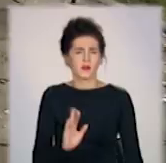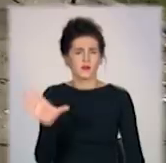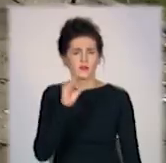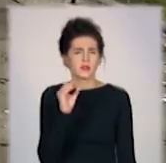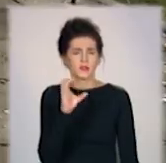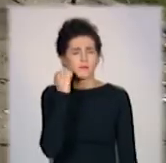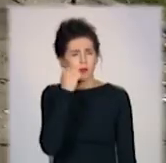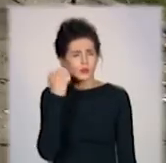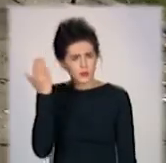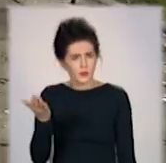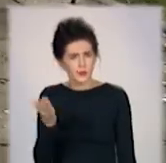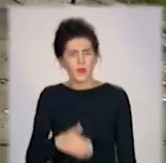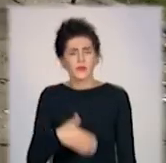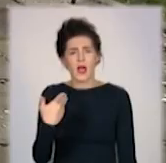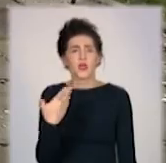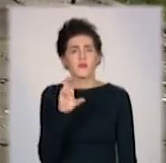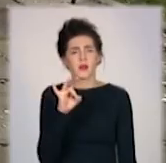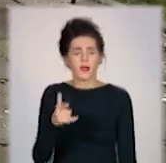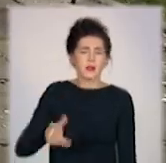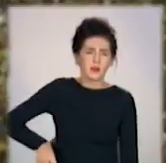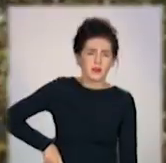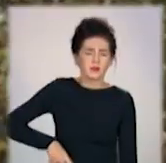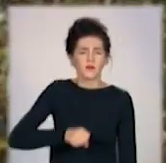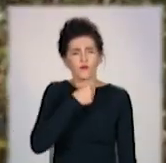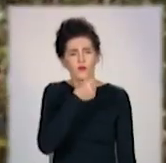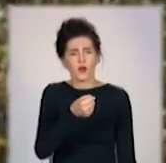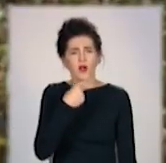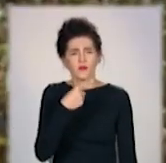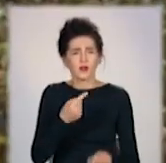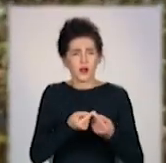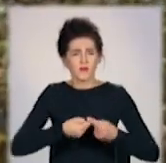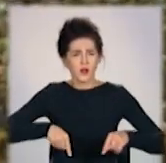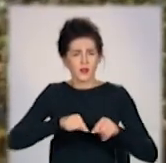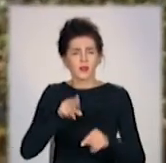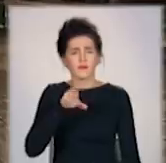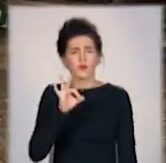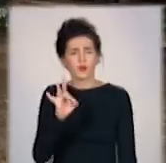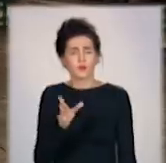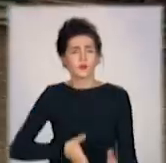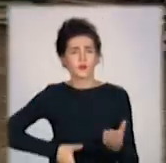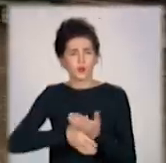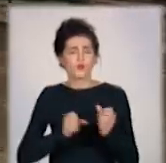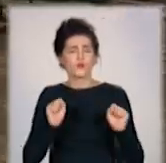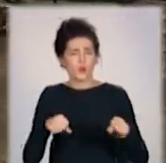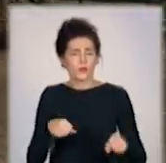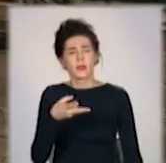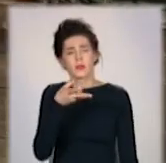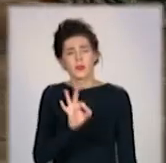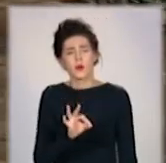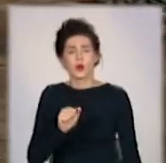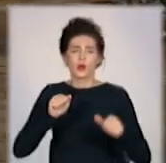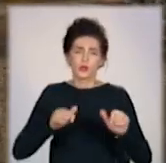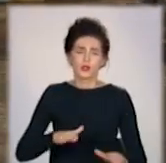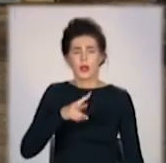Голова Лівобережної адміністрації розповідає, з облаштуванням цього подвір'я допомогти готові. Проте, чи